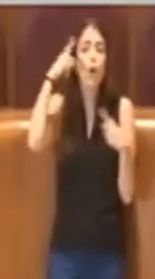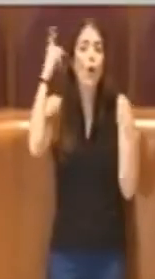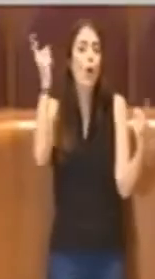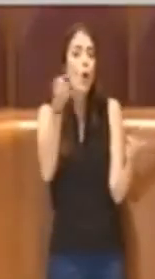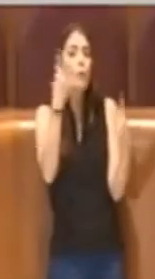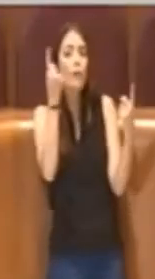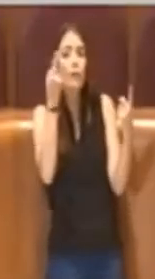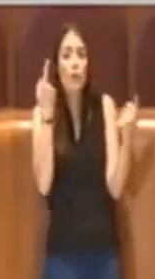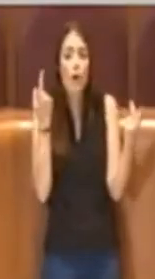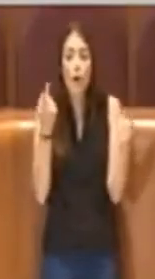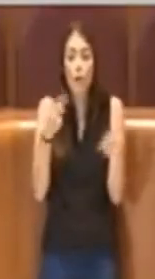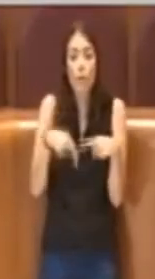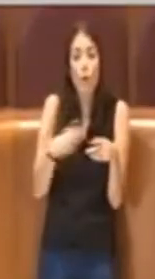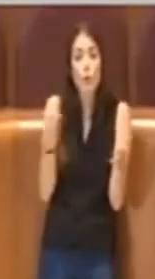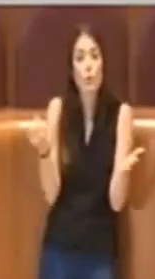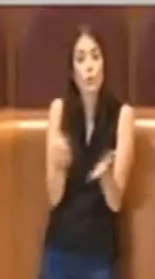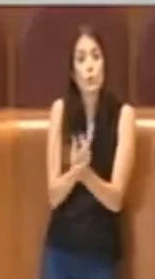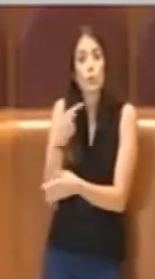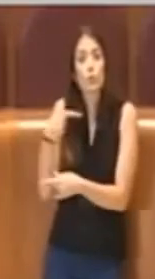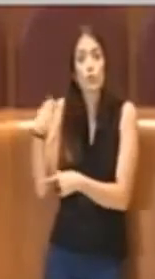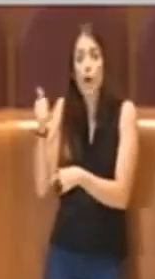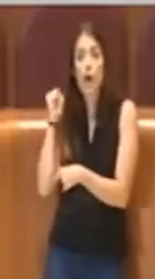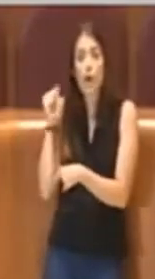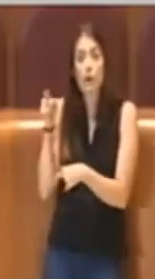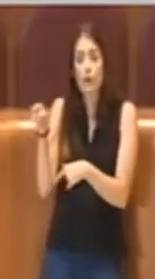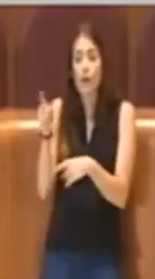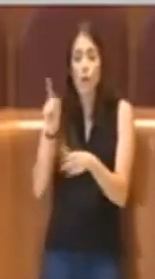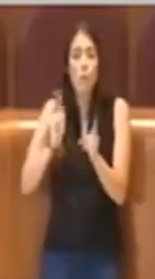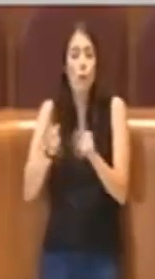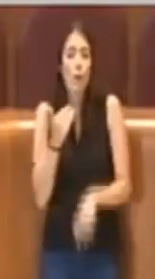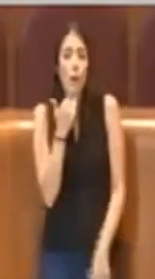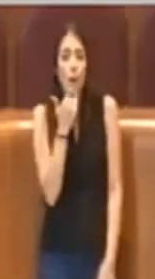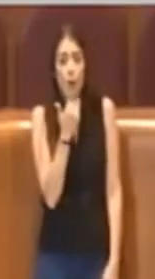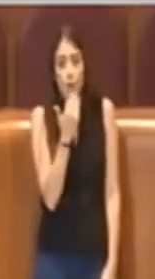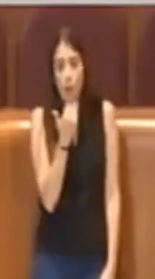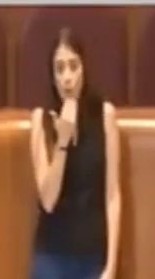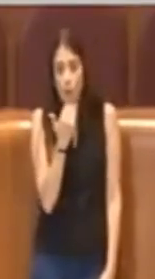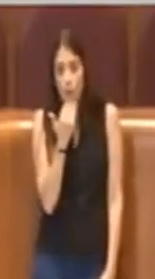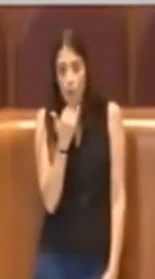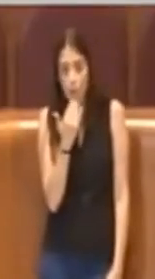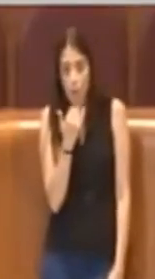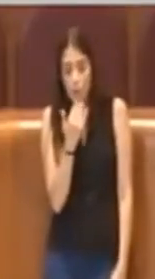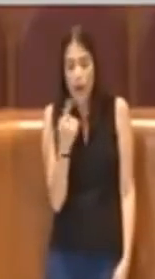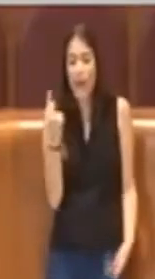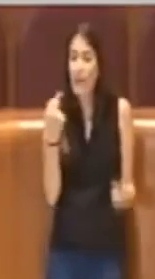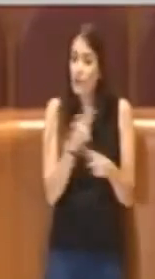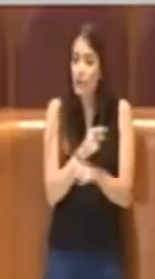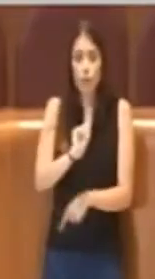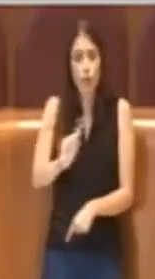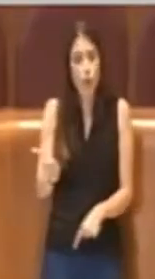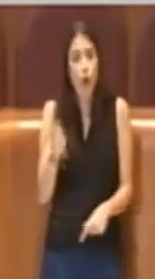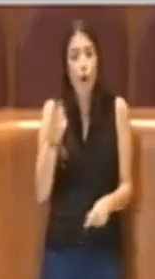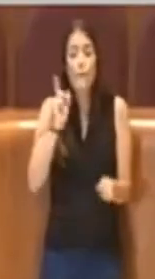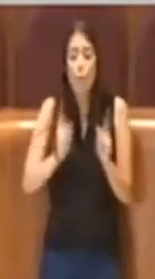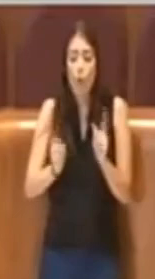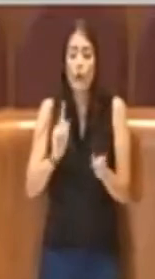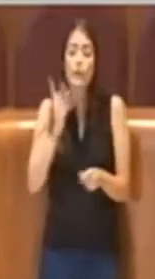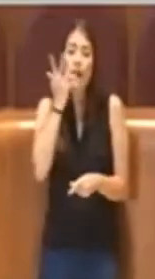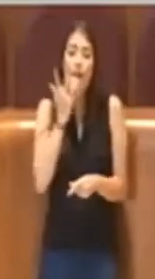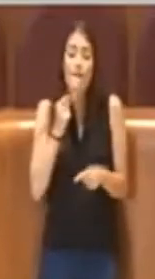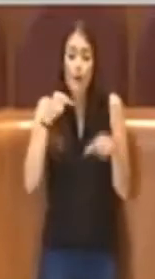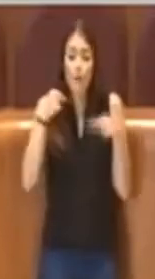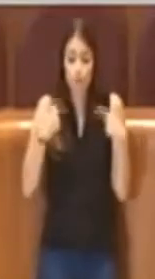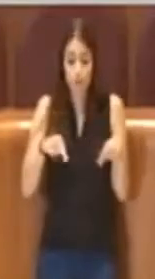succede dietro non interessa alla politica, a questa politica interessa invece che tutto venga fatto in un modo corretto,